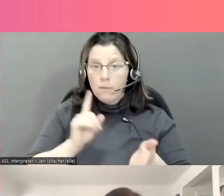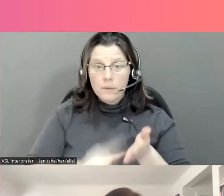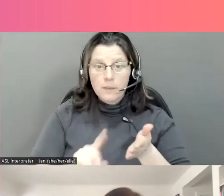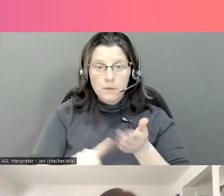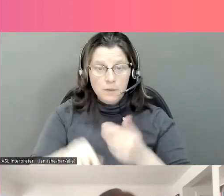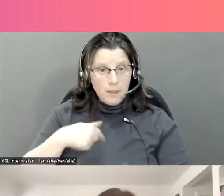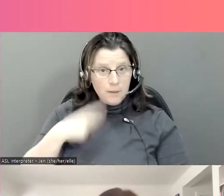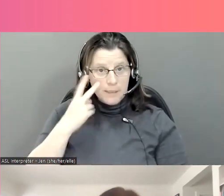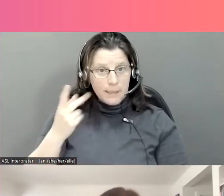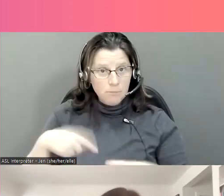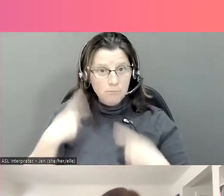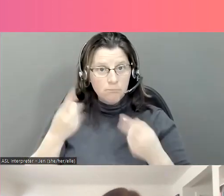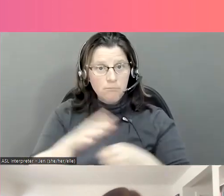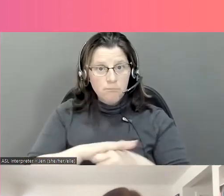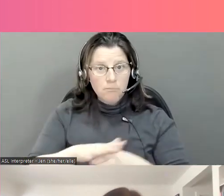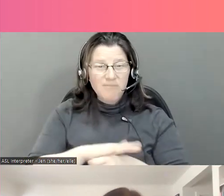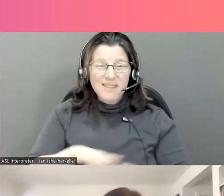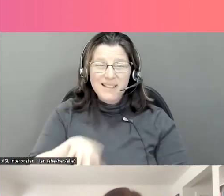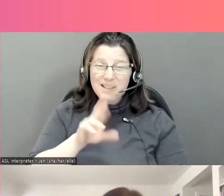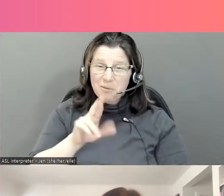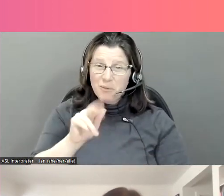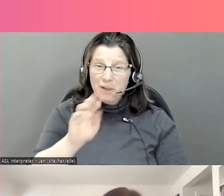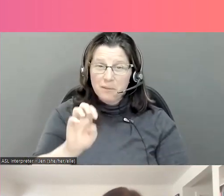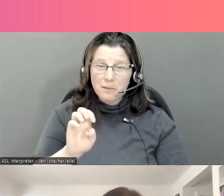les recherches que j'ai vues à cet égard